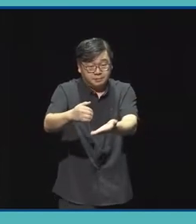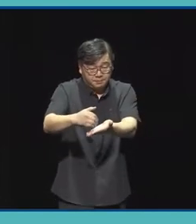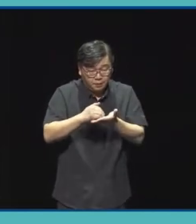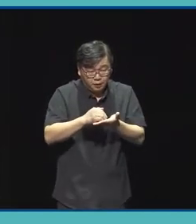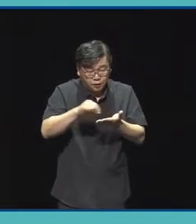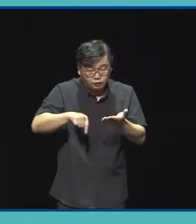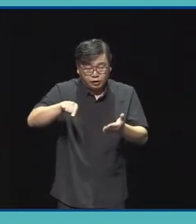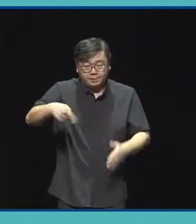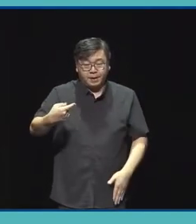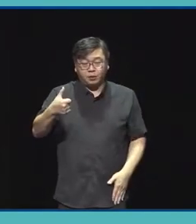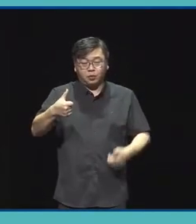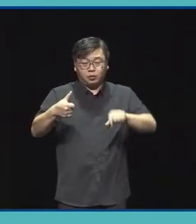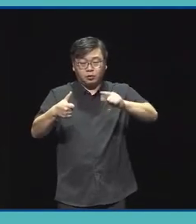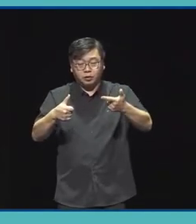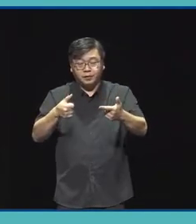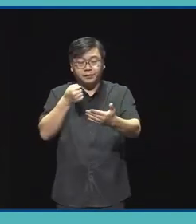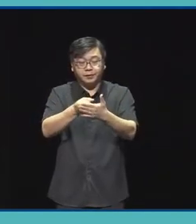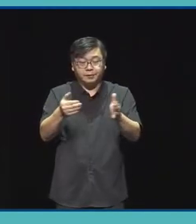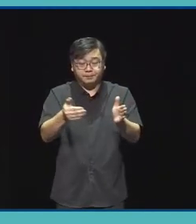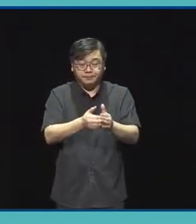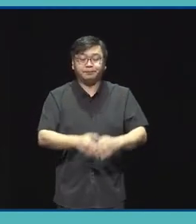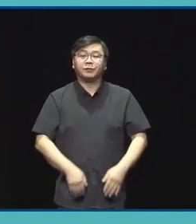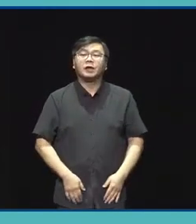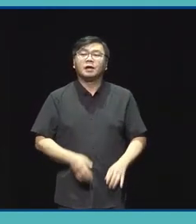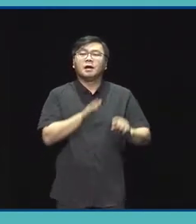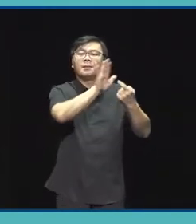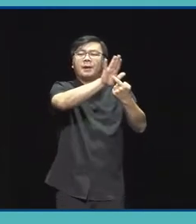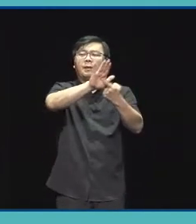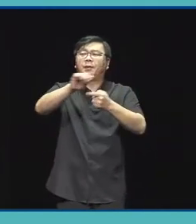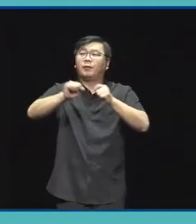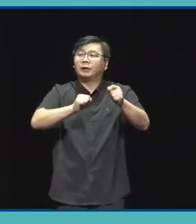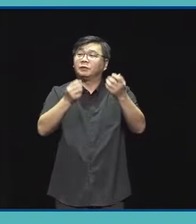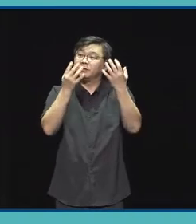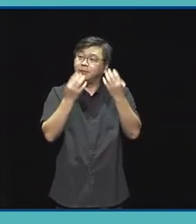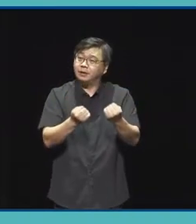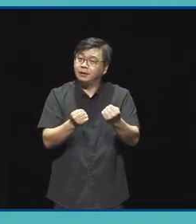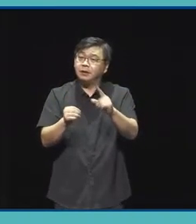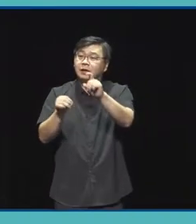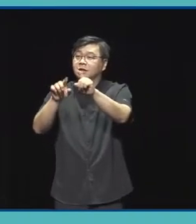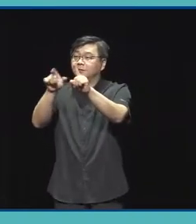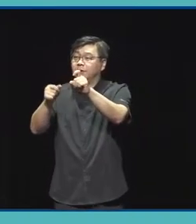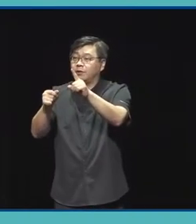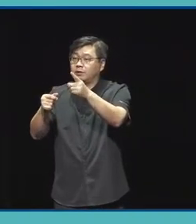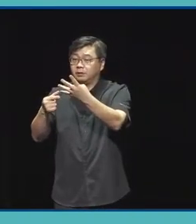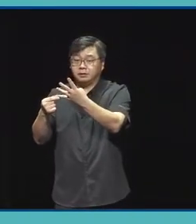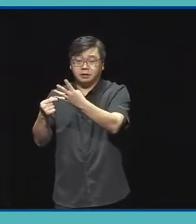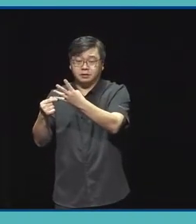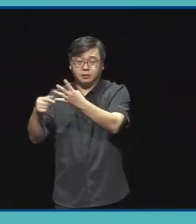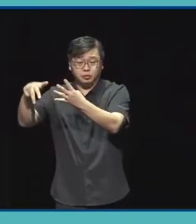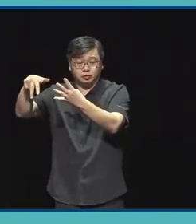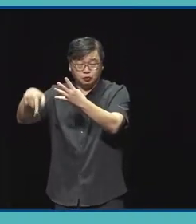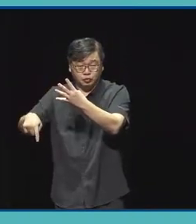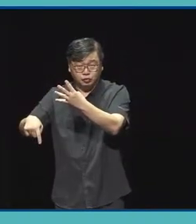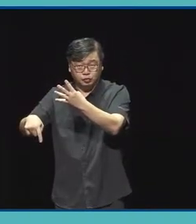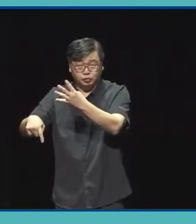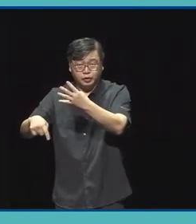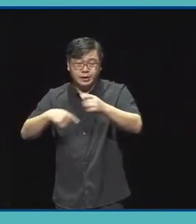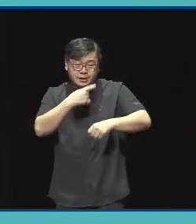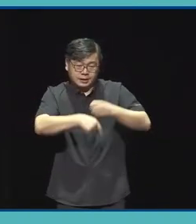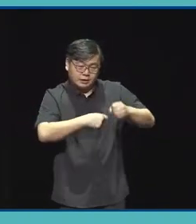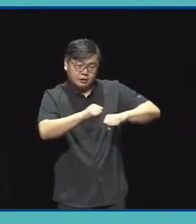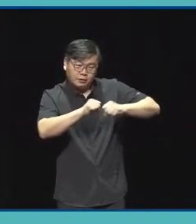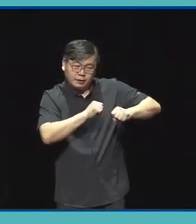현재 활발한 작품 발표를 하고 있고요 11월 마지막 주에는 기존 사업에 대한 성과 공유회가